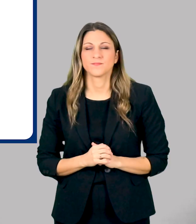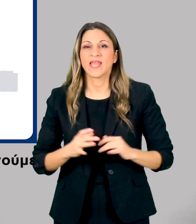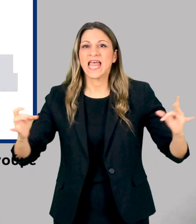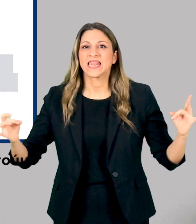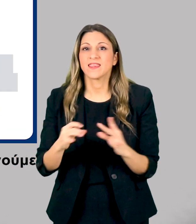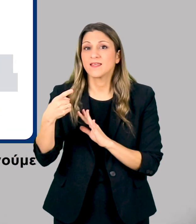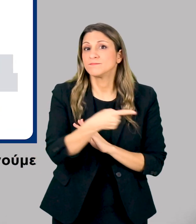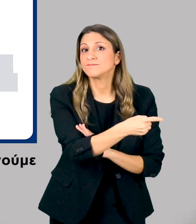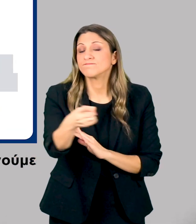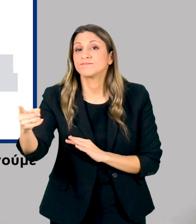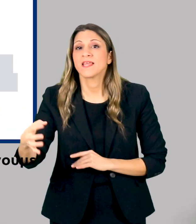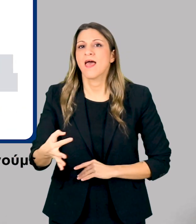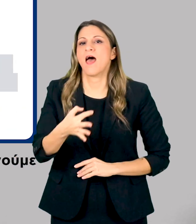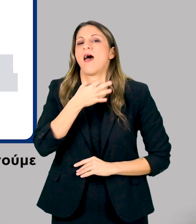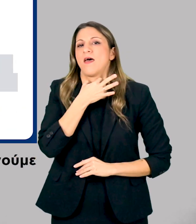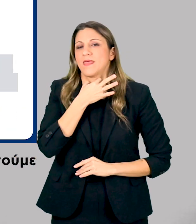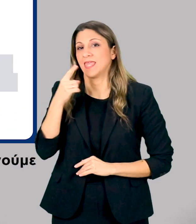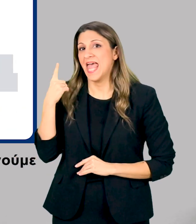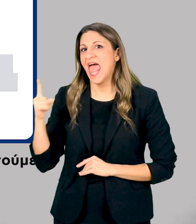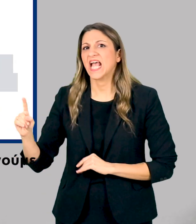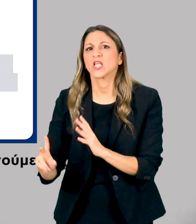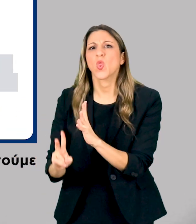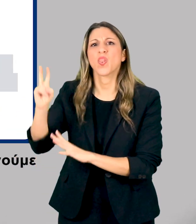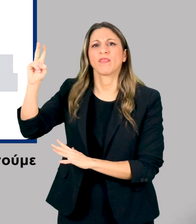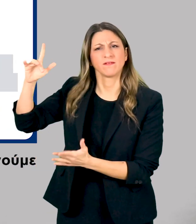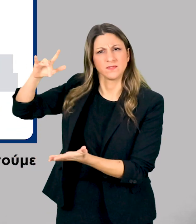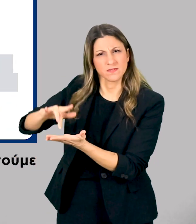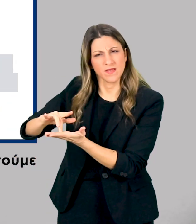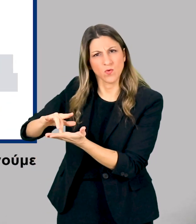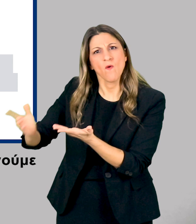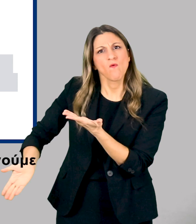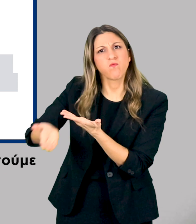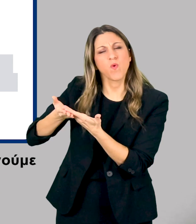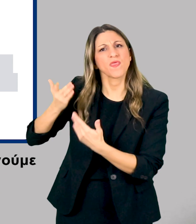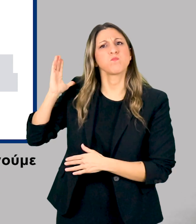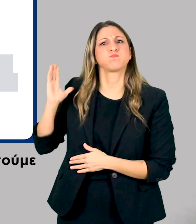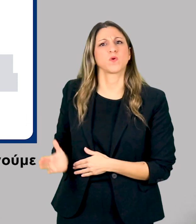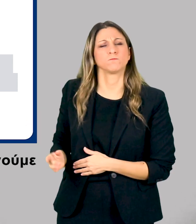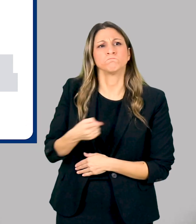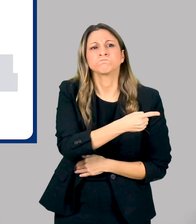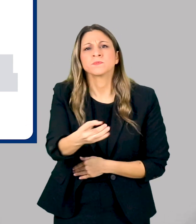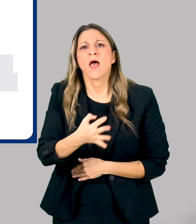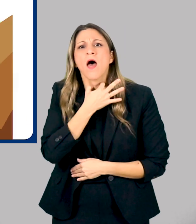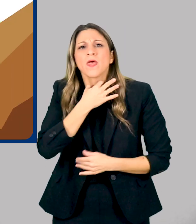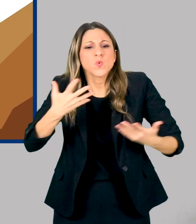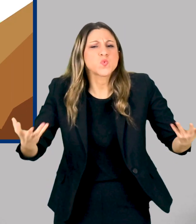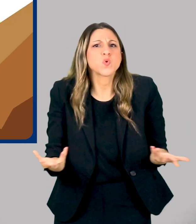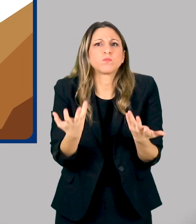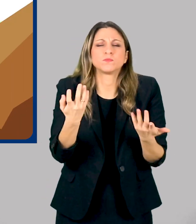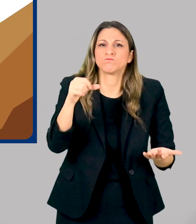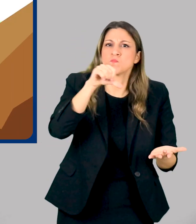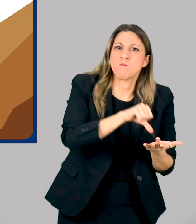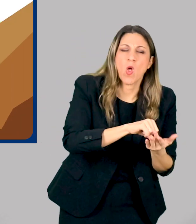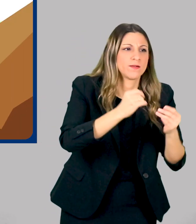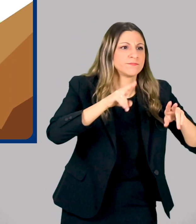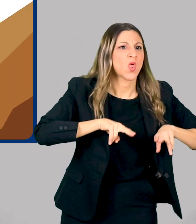Το 112 είναι μια υπηρεσία με την οποία επικοινωνούμε σε περίπτωση έκτακτης ανάγκης, όταν χρειαζόμαστε